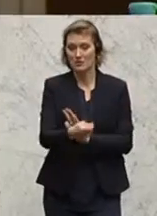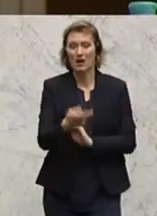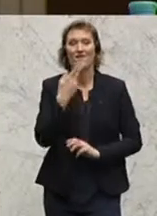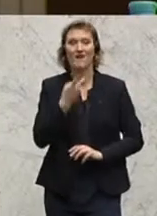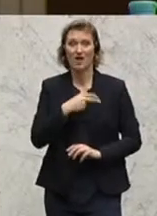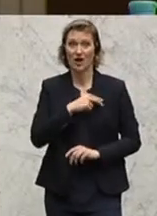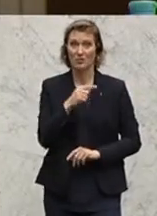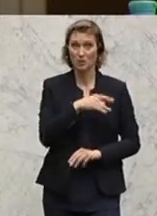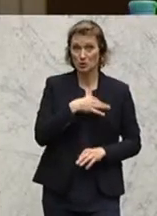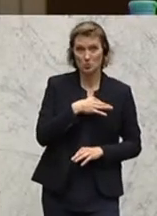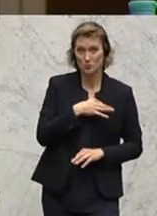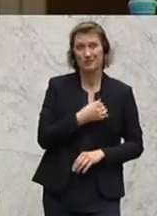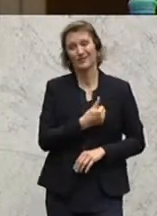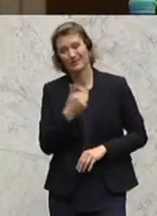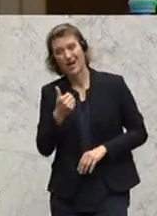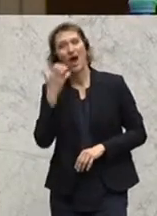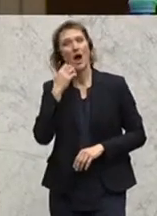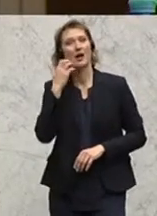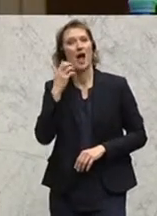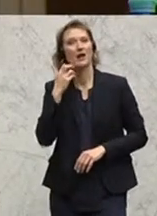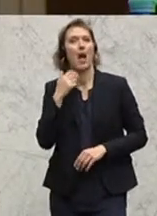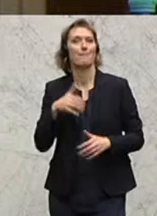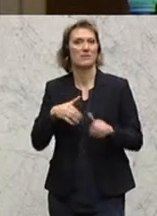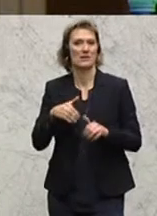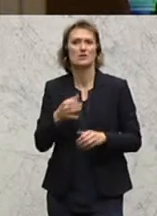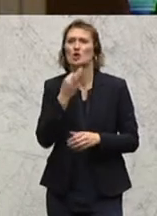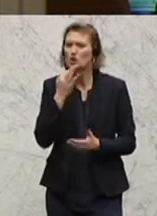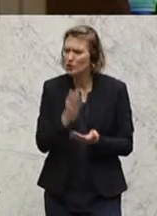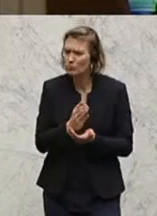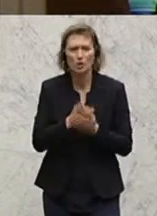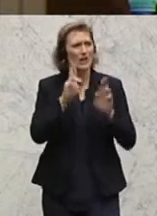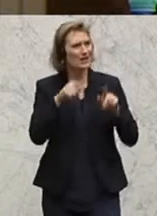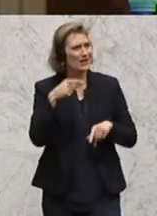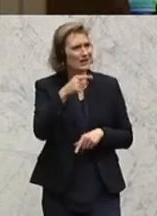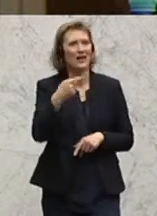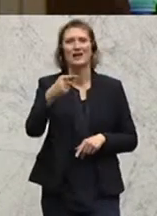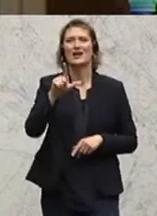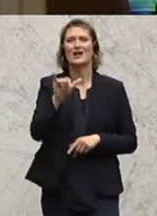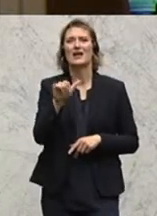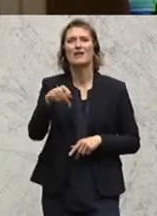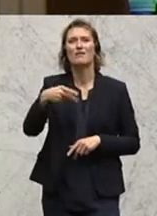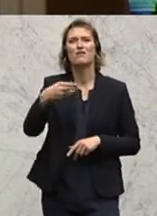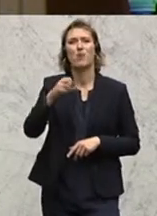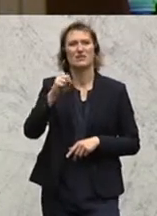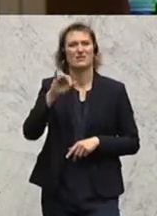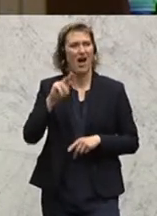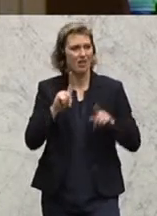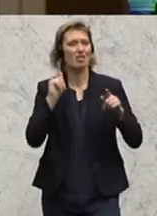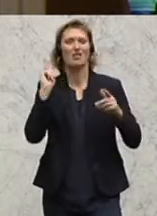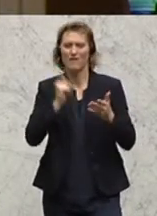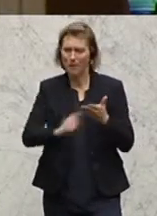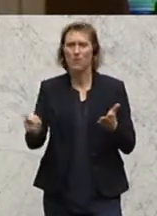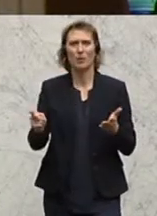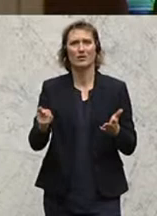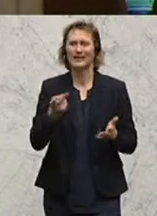der Agrarminister zuständig ist. Jawohl, Glyphosat gehört verboten. Völlige Übereinstimmung mit Ihnen, was die Sache betrifft. Das